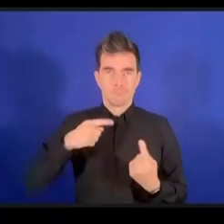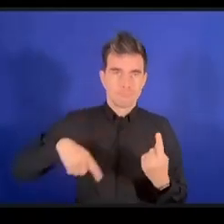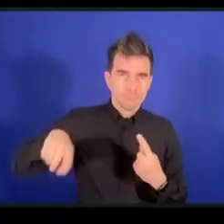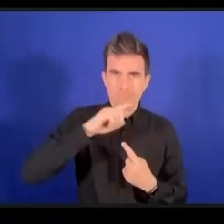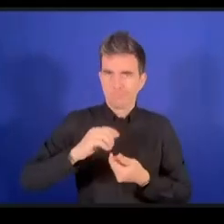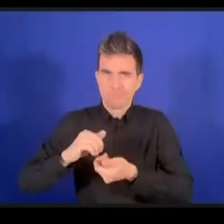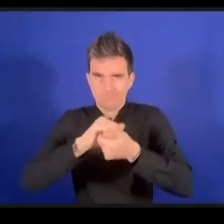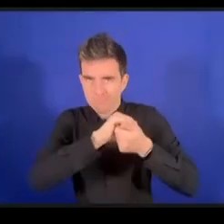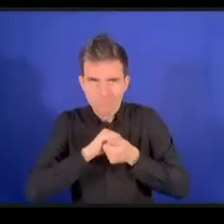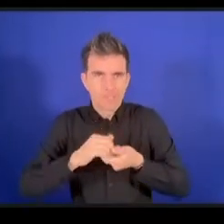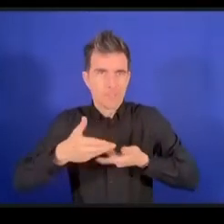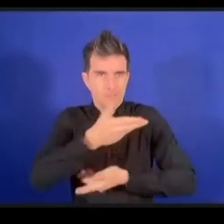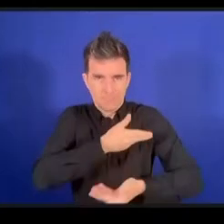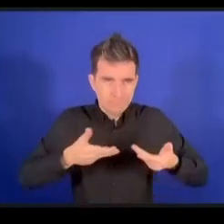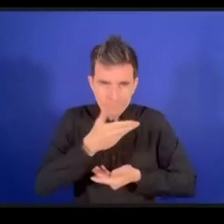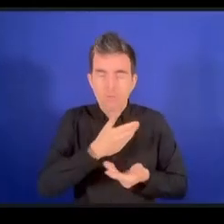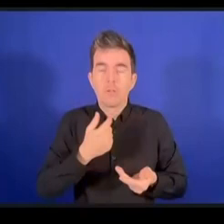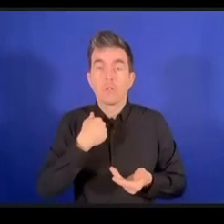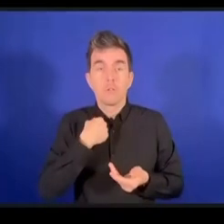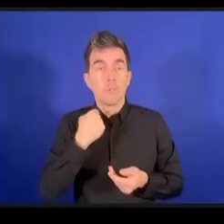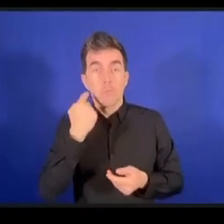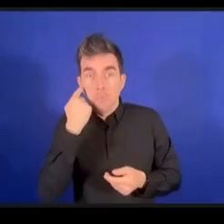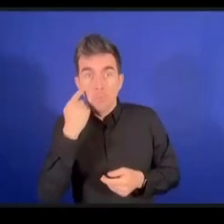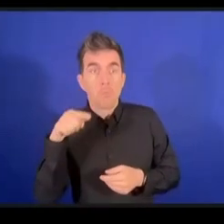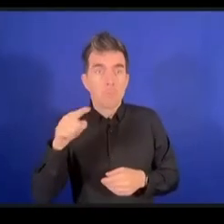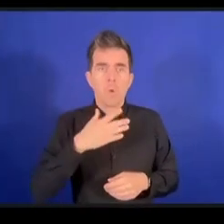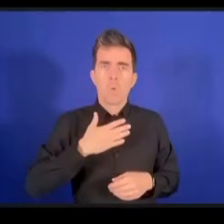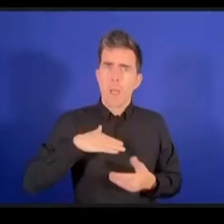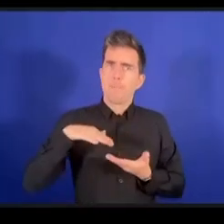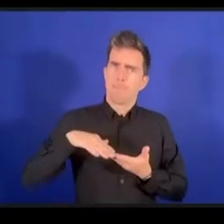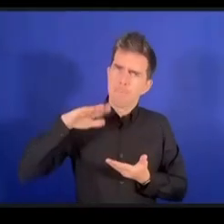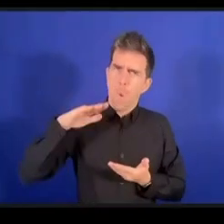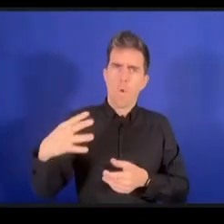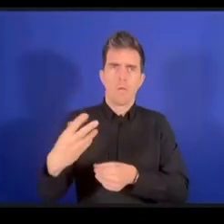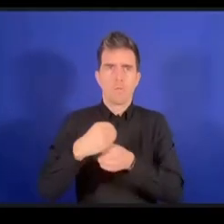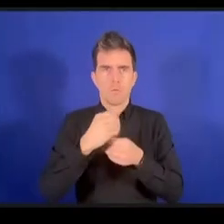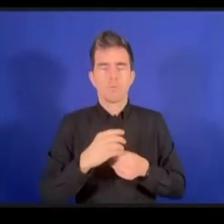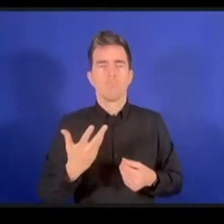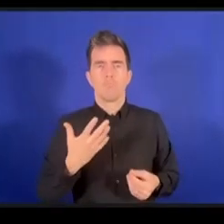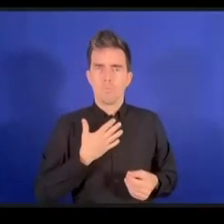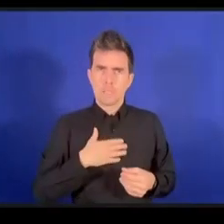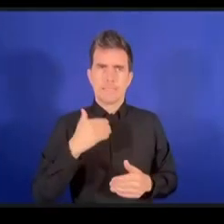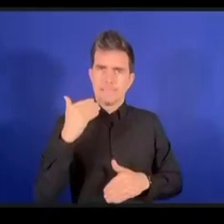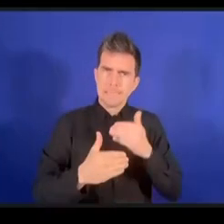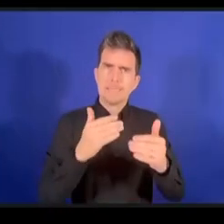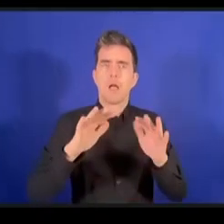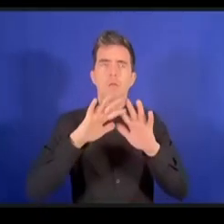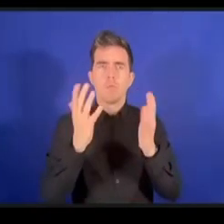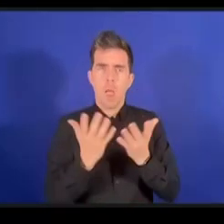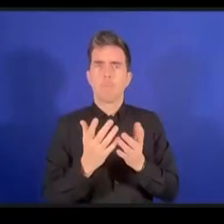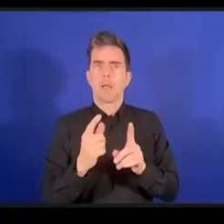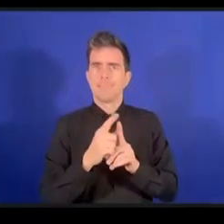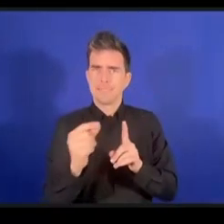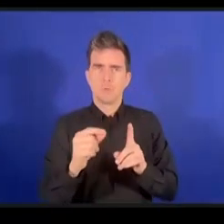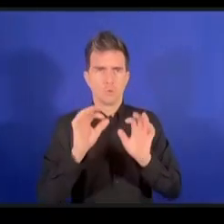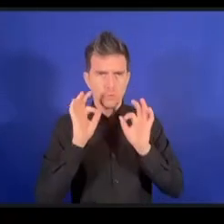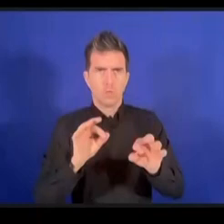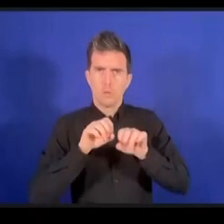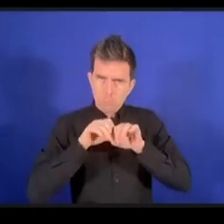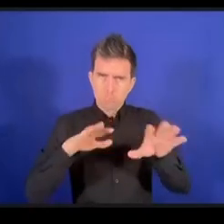بمشاركة أكبر ولسيما في الاتفاق الرقمي العالمي برأي أن الاتلافات الدينامية